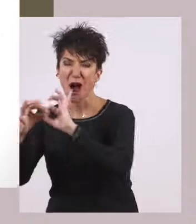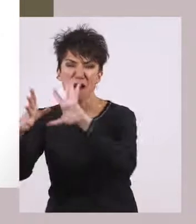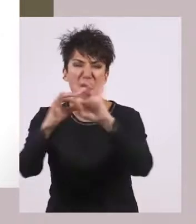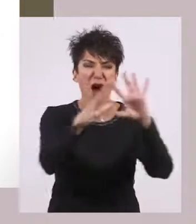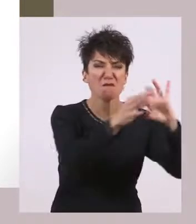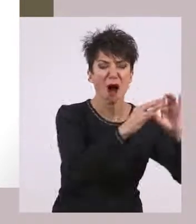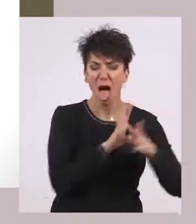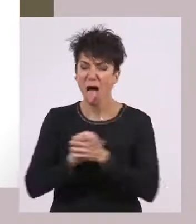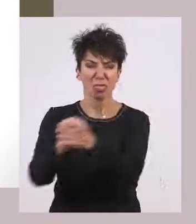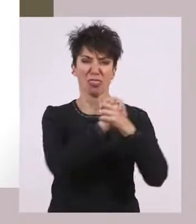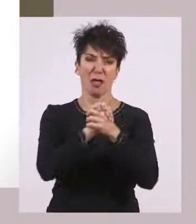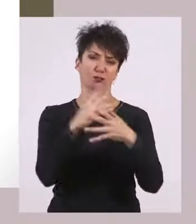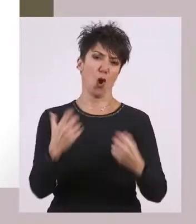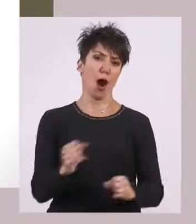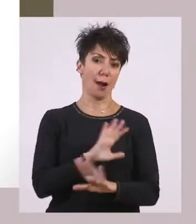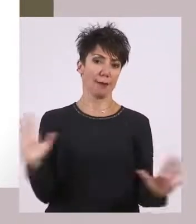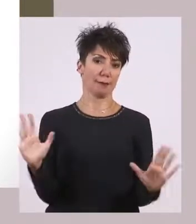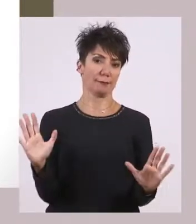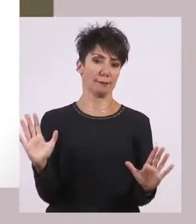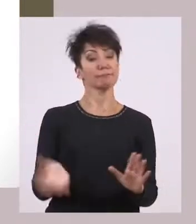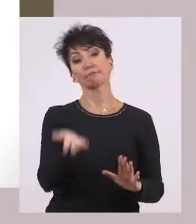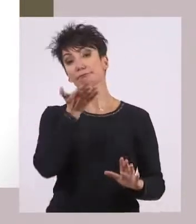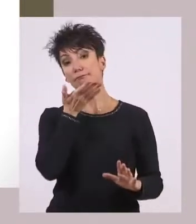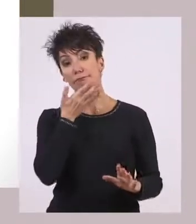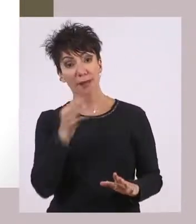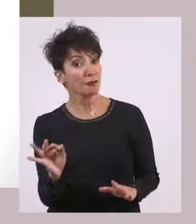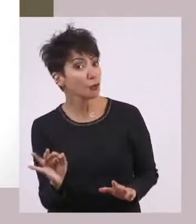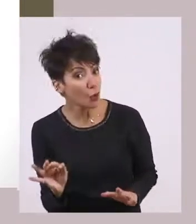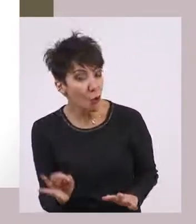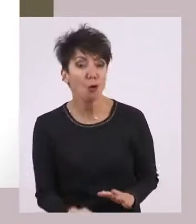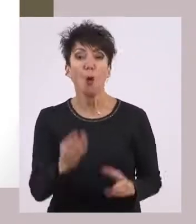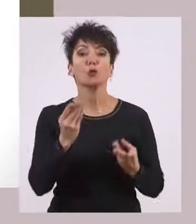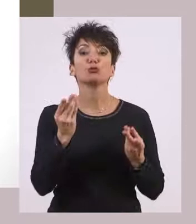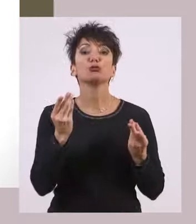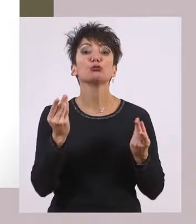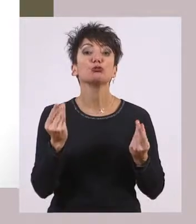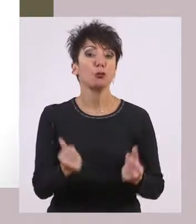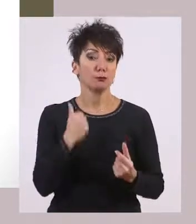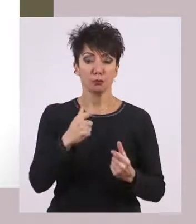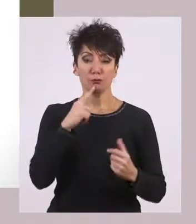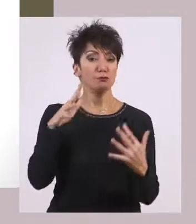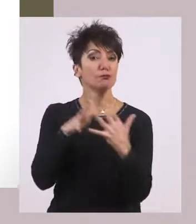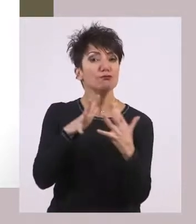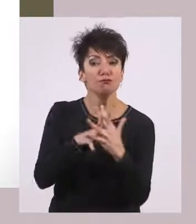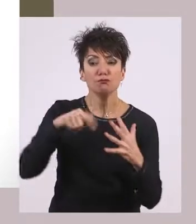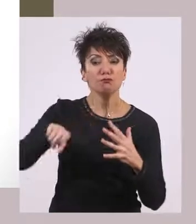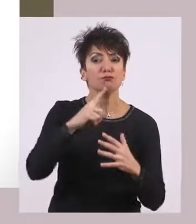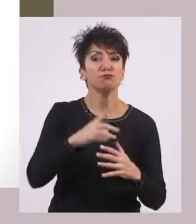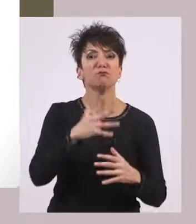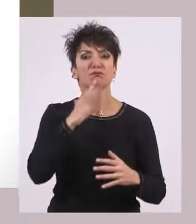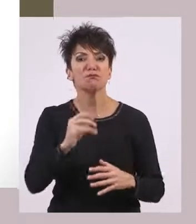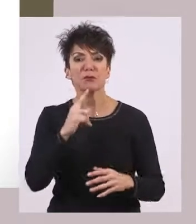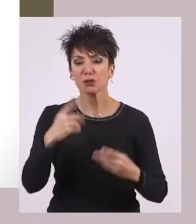τους. Γι' αυτό τον λόγο και ο τρόπος με τον οποίο πολεμούσαν, η Σπαρτιατική φάλαγγα